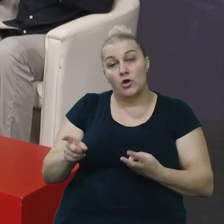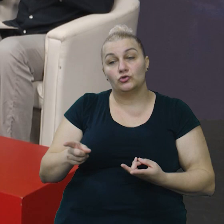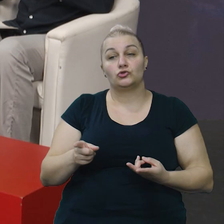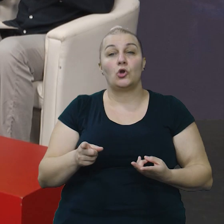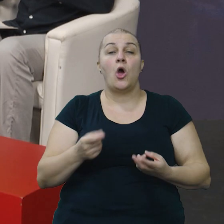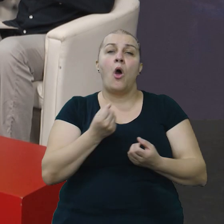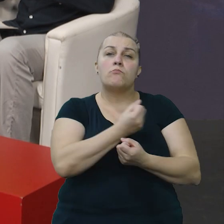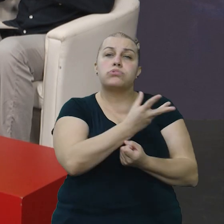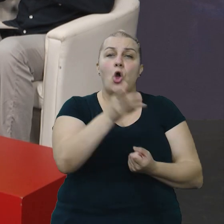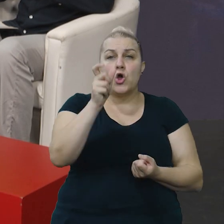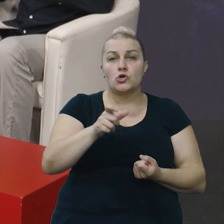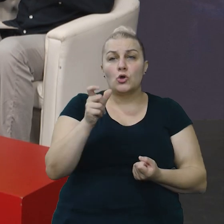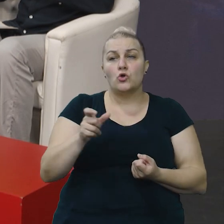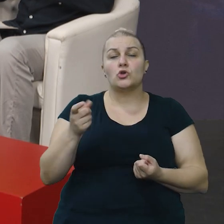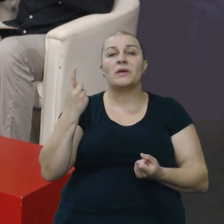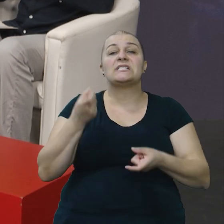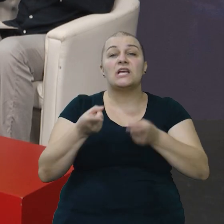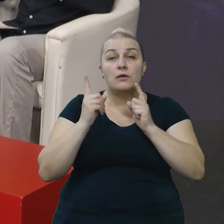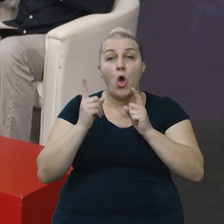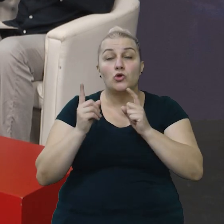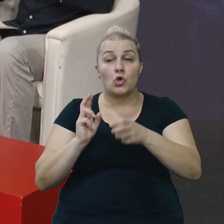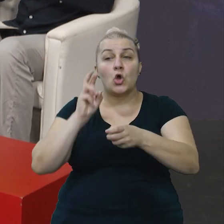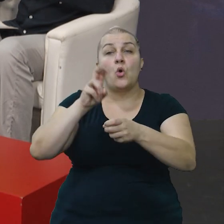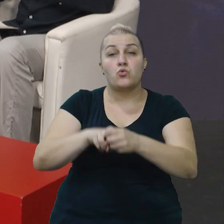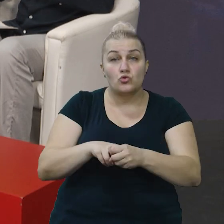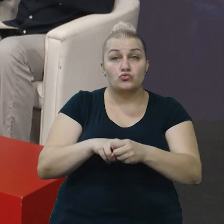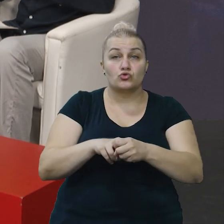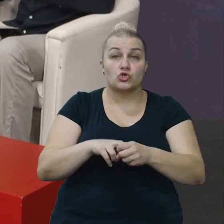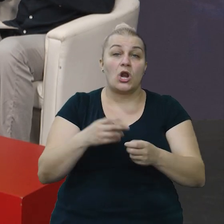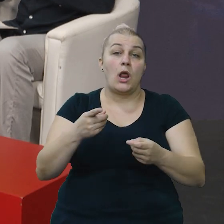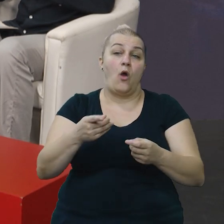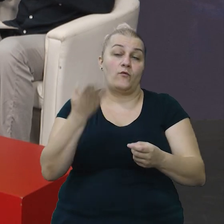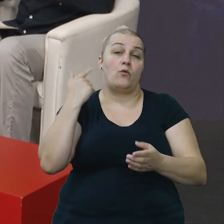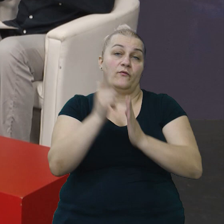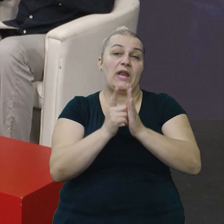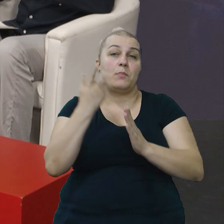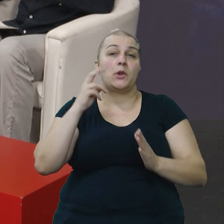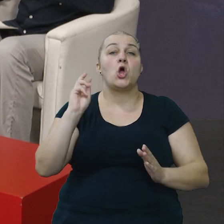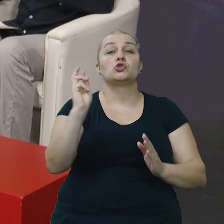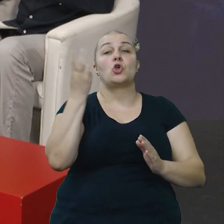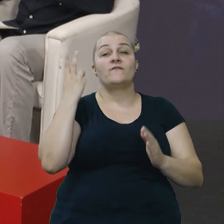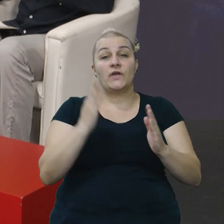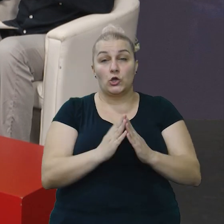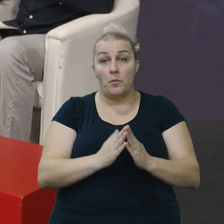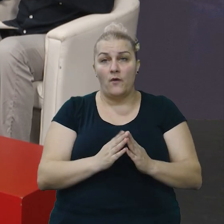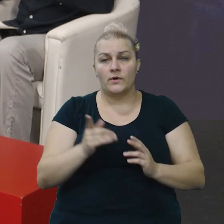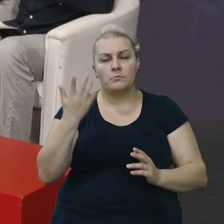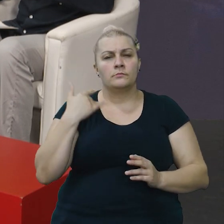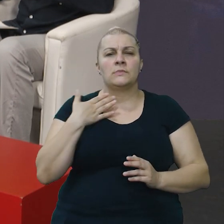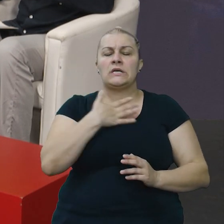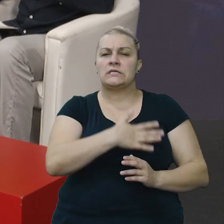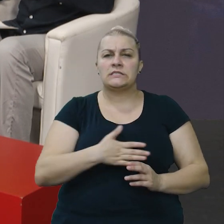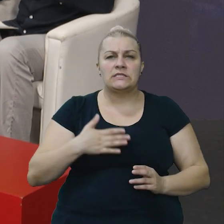imoćani, Josipe odazvali zovu domovine. Nažalost, Stravićan je prizor u